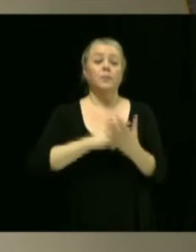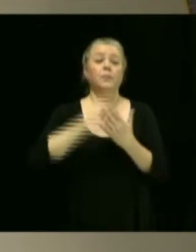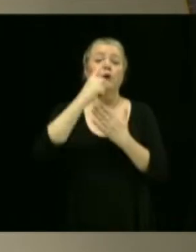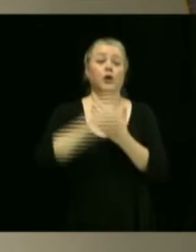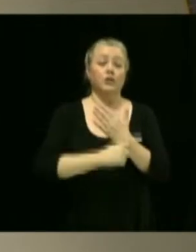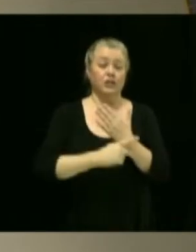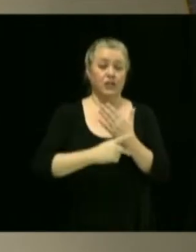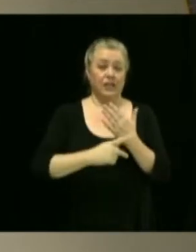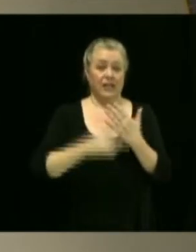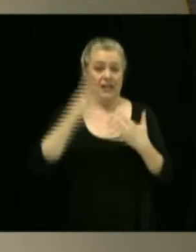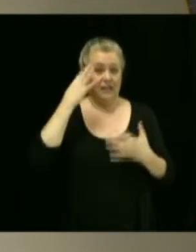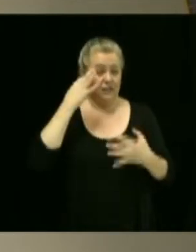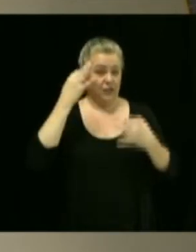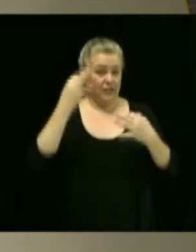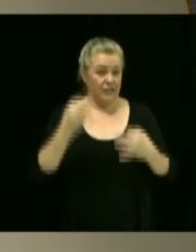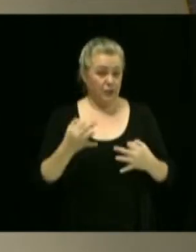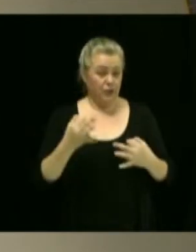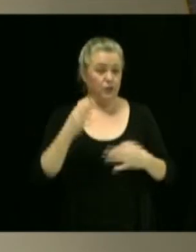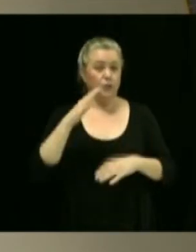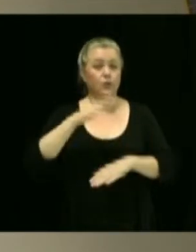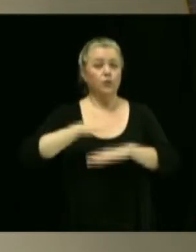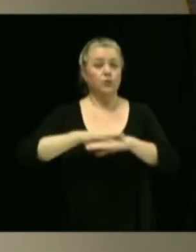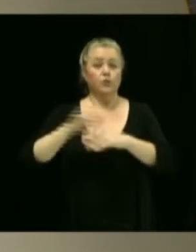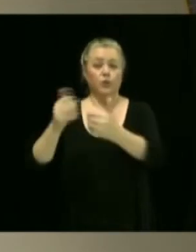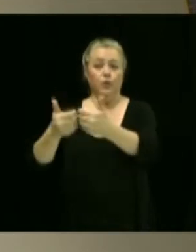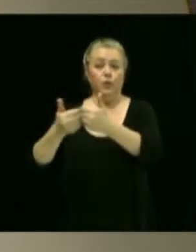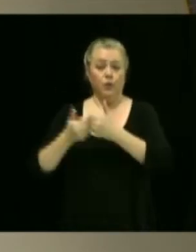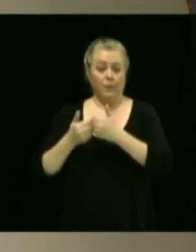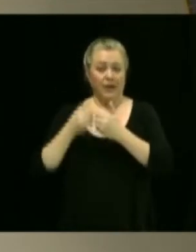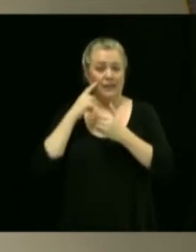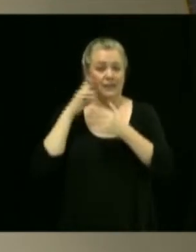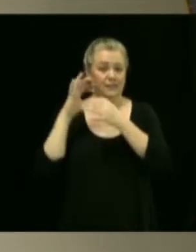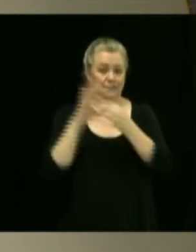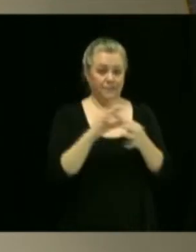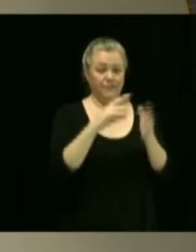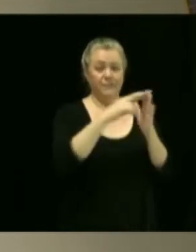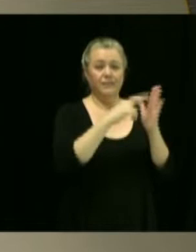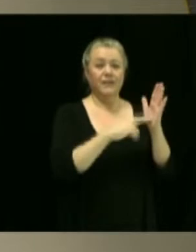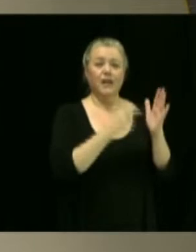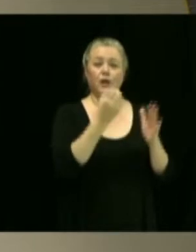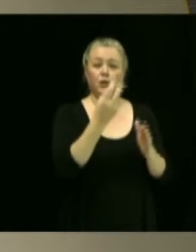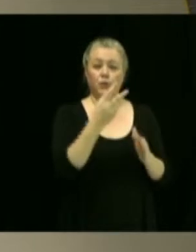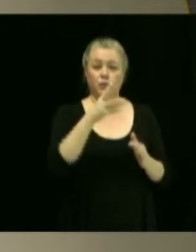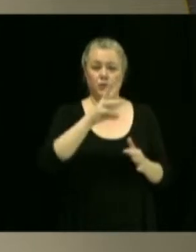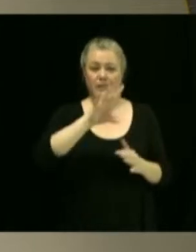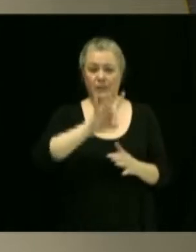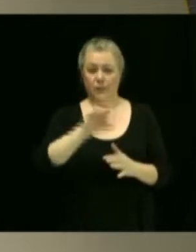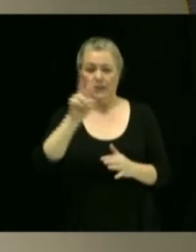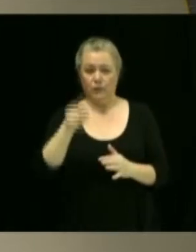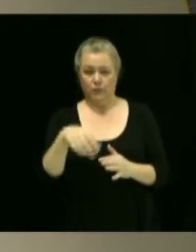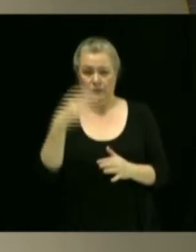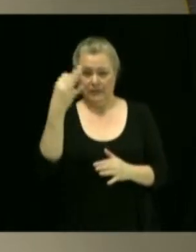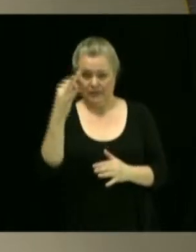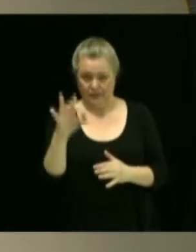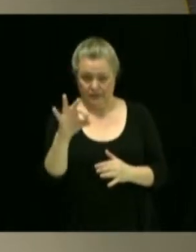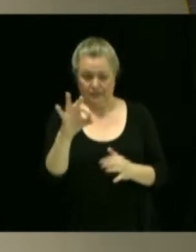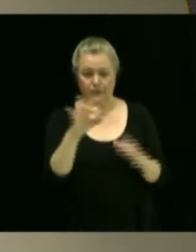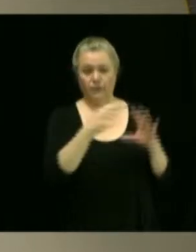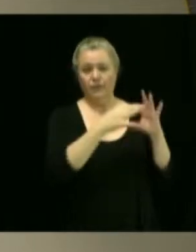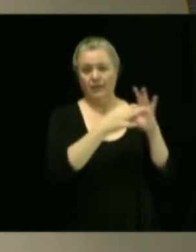concernant une demande en vertu du règlement 12-68-2019 et entrée au projet